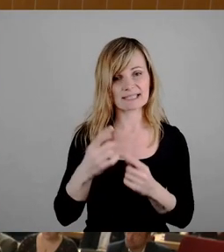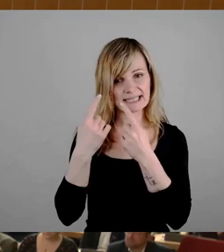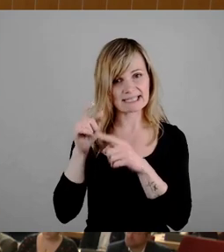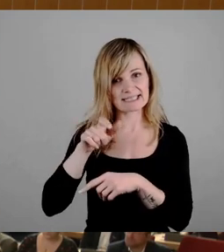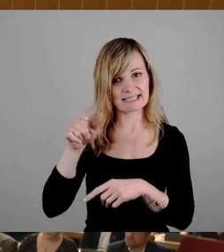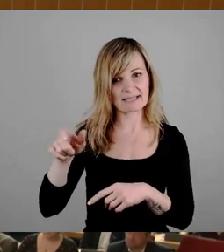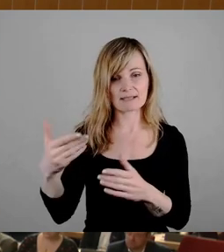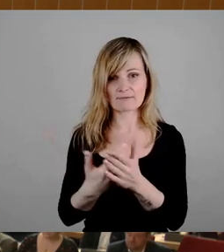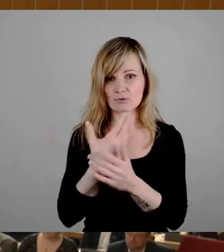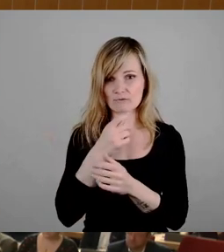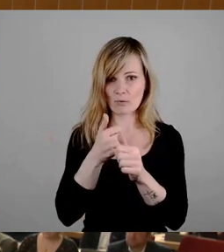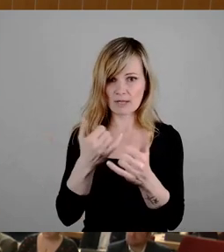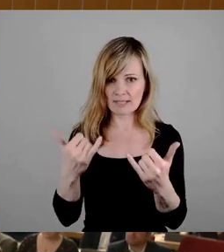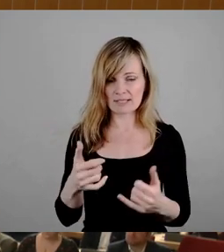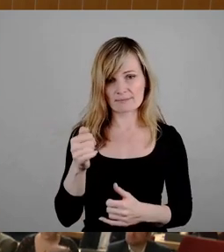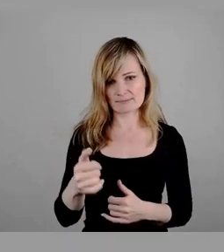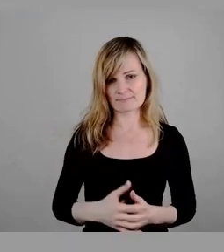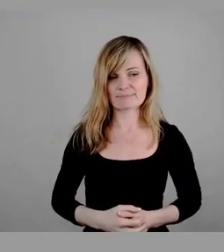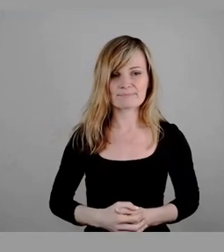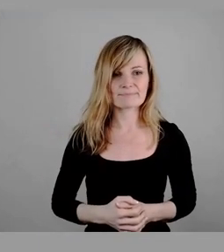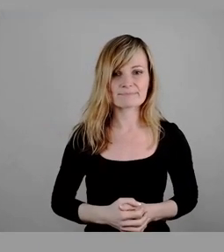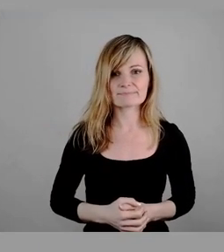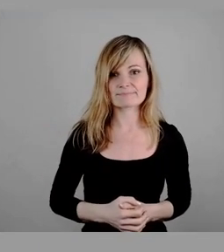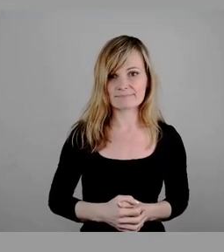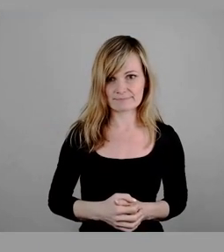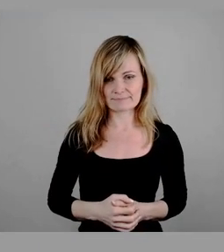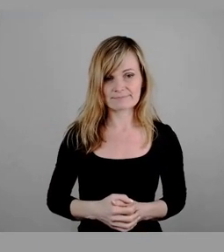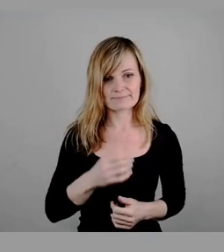folgen möchte, den bitte ich jetzt um ein Stippzeichen.